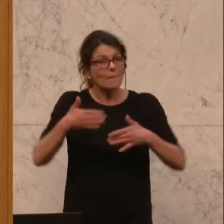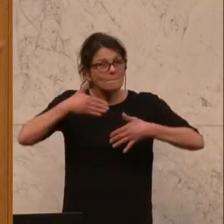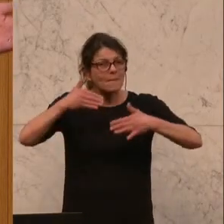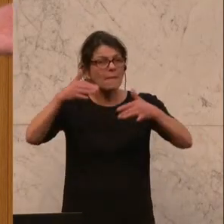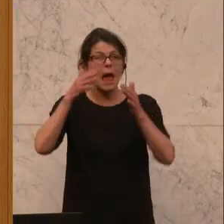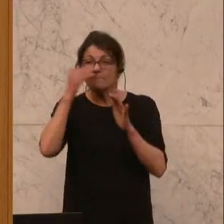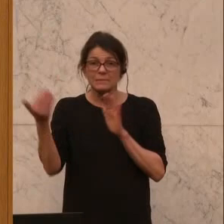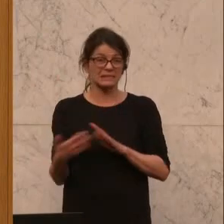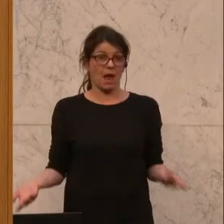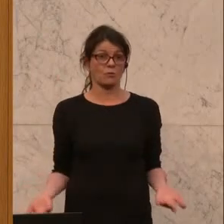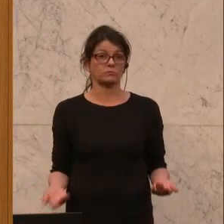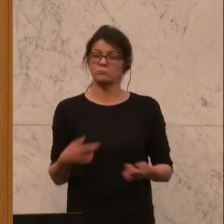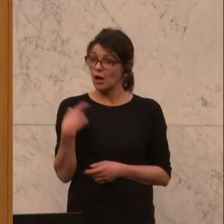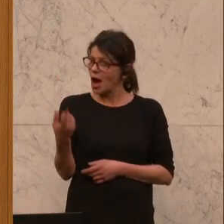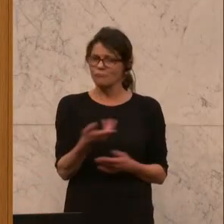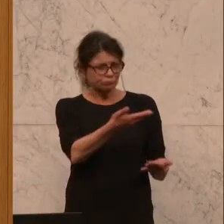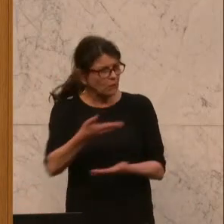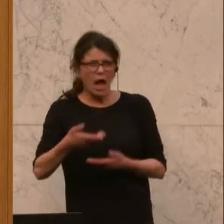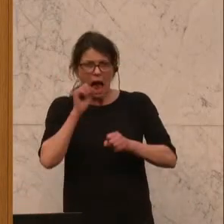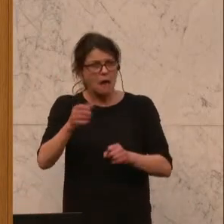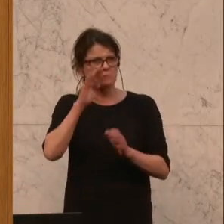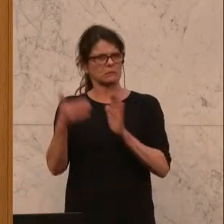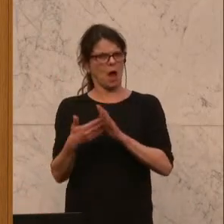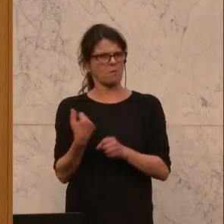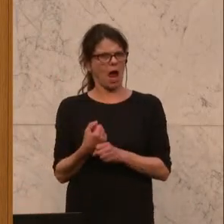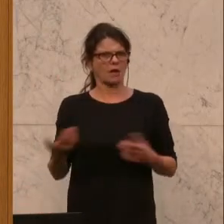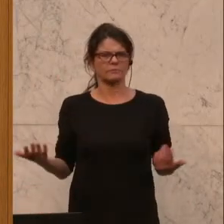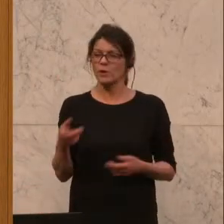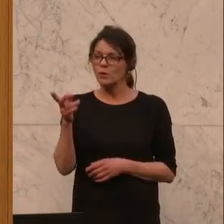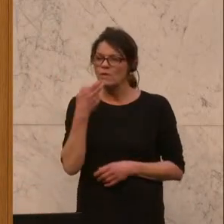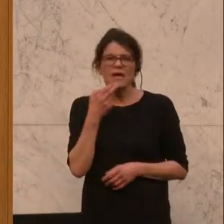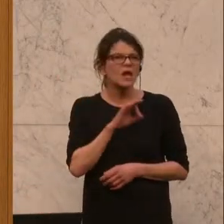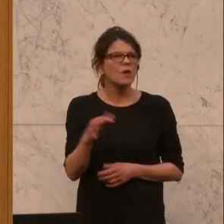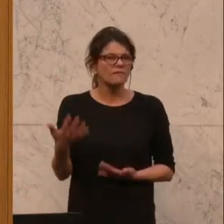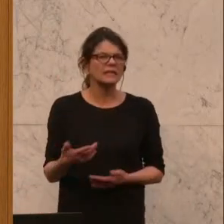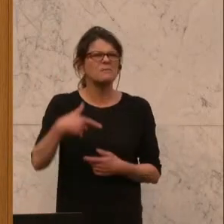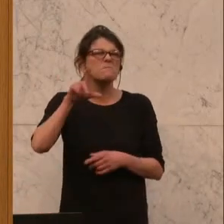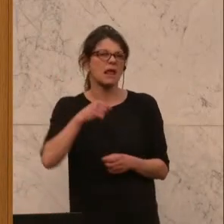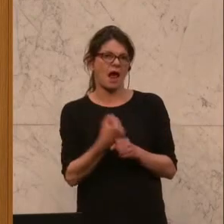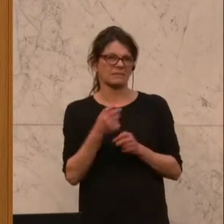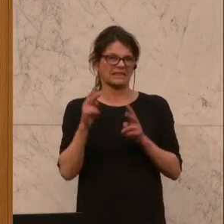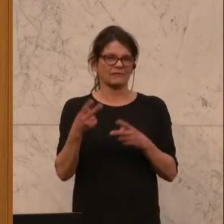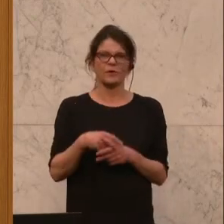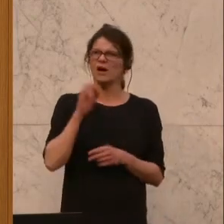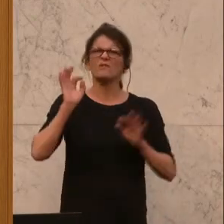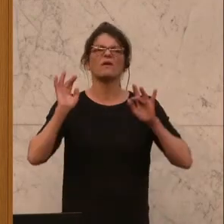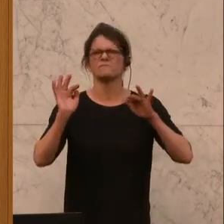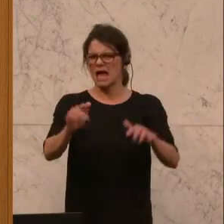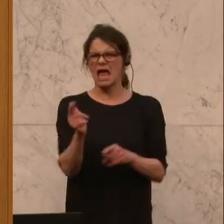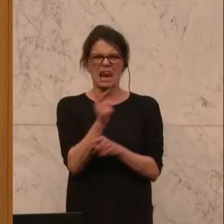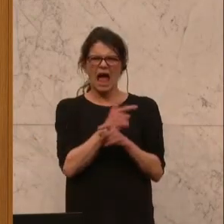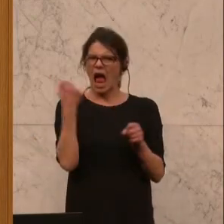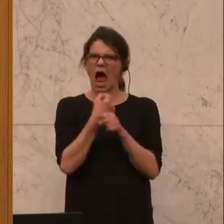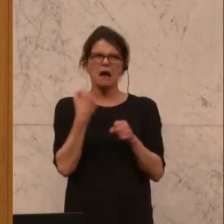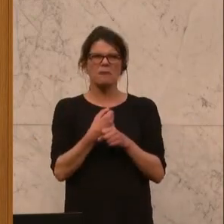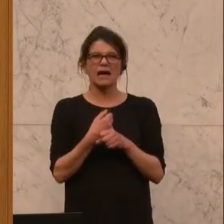Auch hier ist der Missbrauch wieder Tür und Tor geöffnet. Sie wollen nichts anderes haben, als die Billigarbeitskräfte für irgendwelche Leiharbeiter